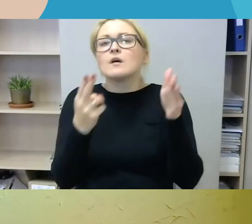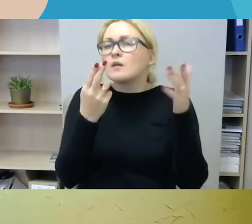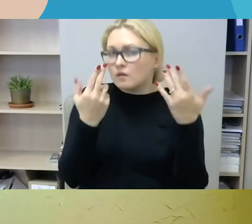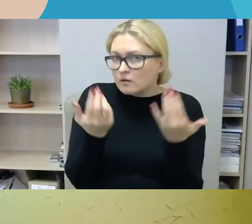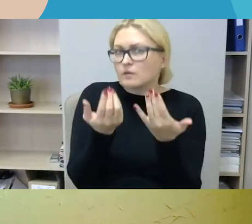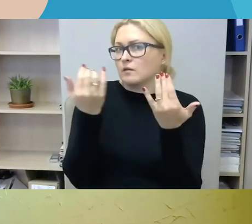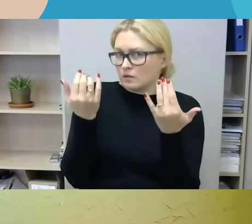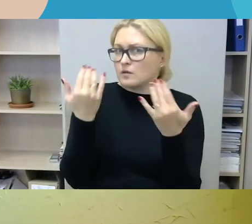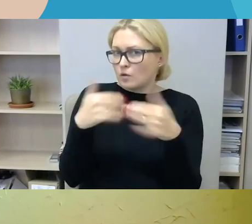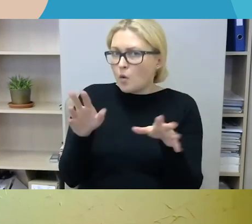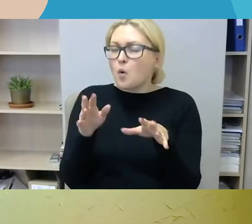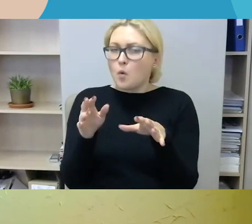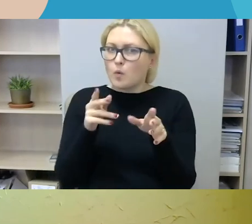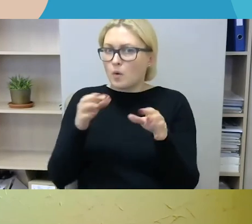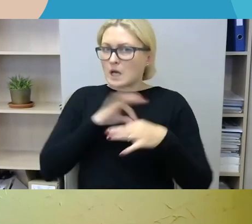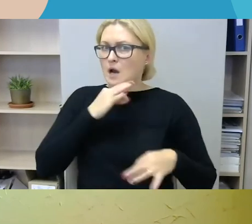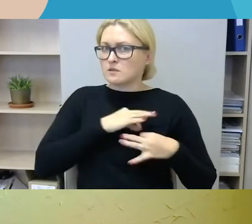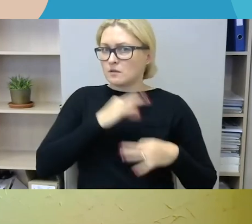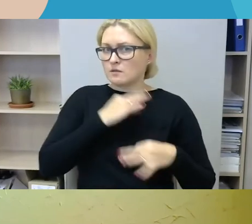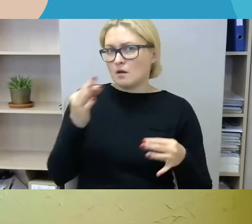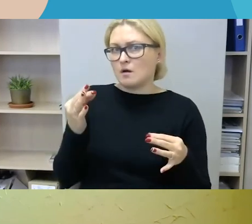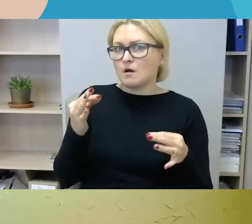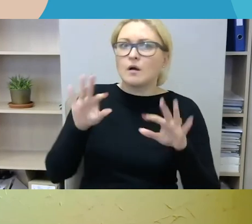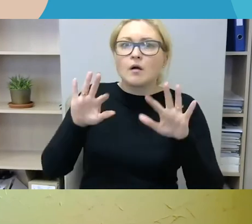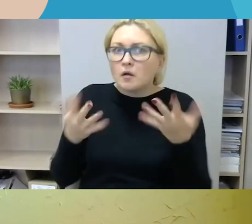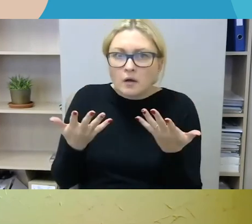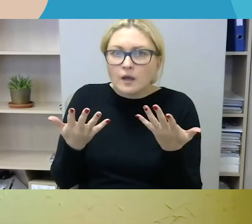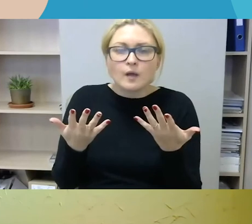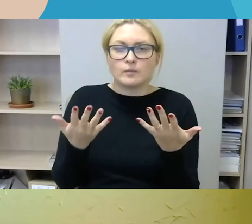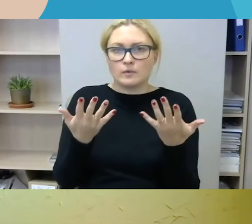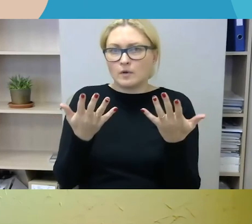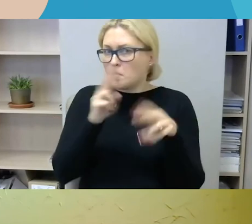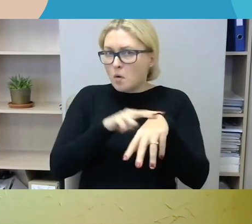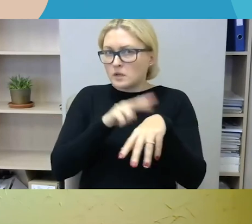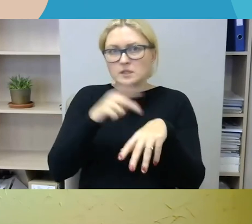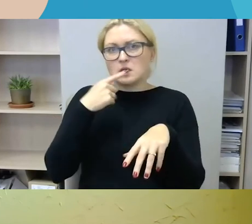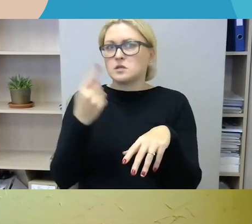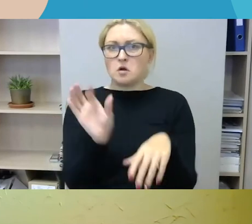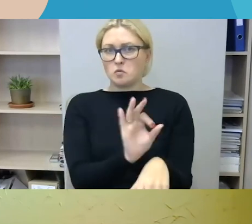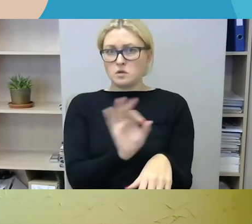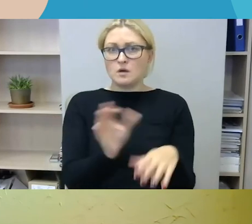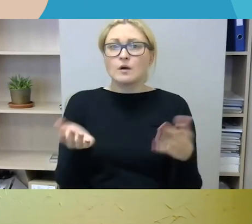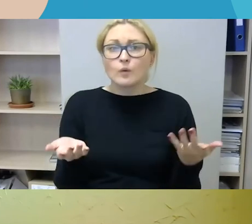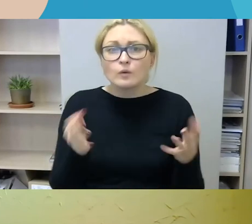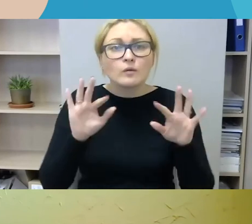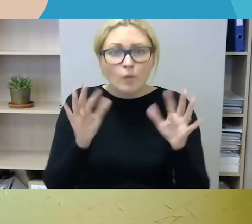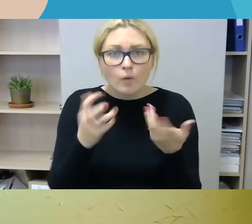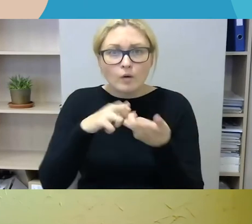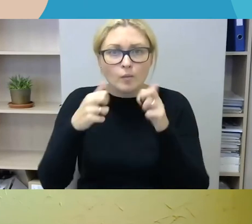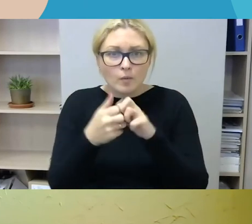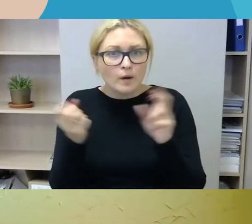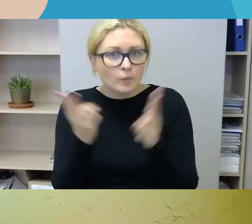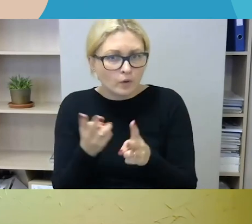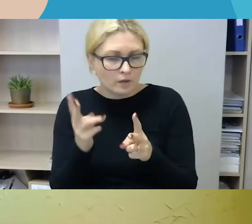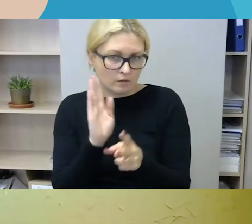kokie komentarai tada būtum laikomi nepykantos kurstimu Lietuvoje. Tai čia kalbant apie kurstimą, o apie visus kitus